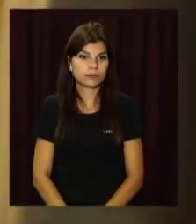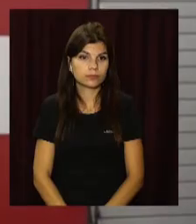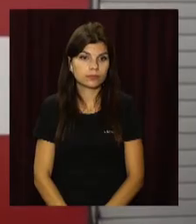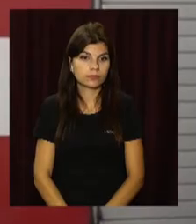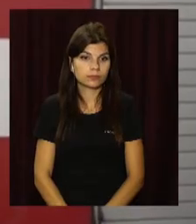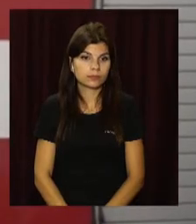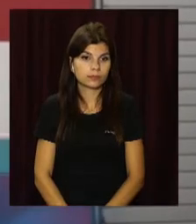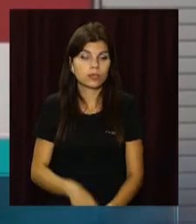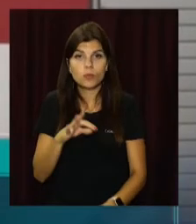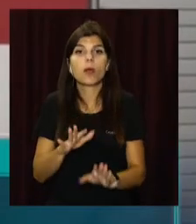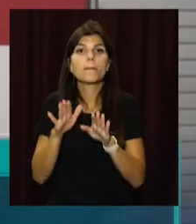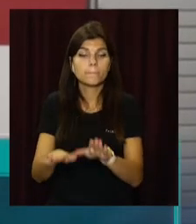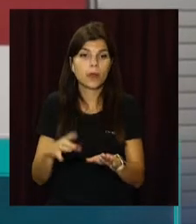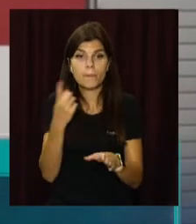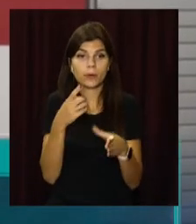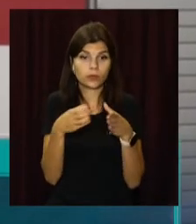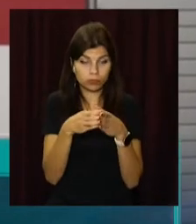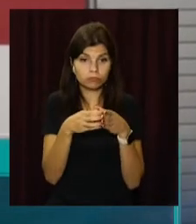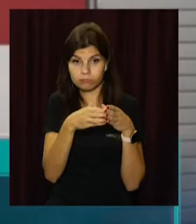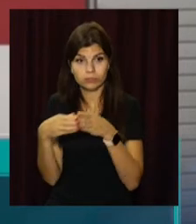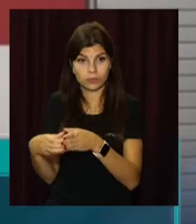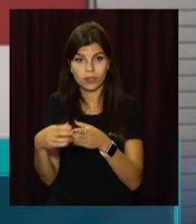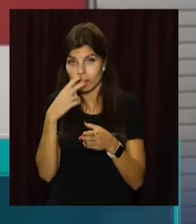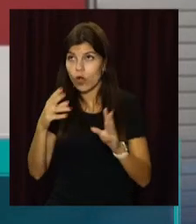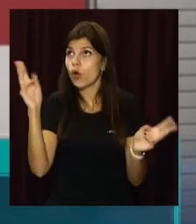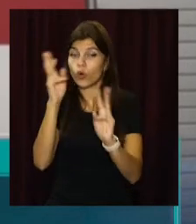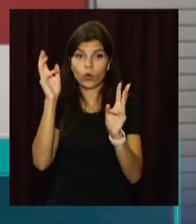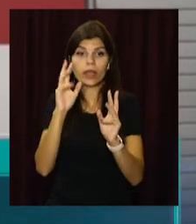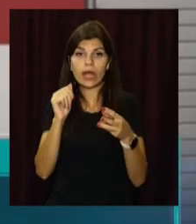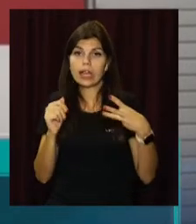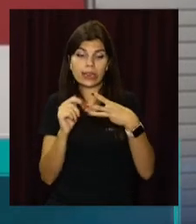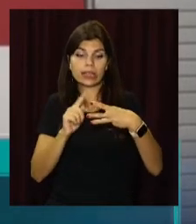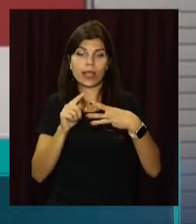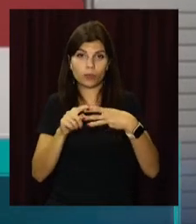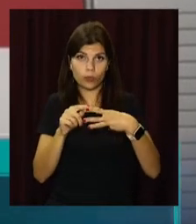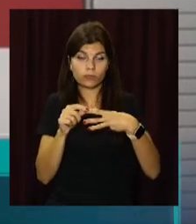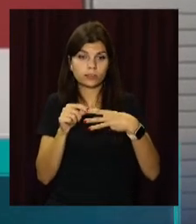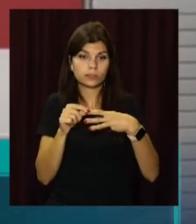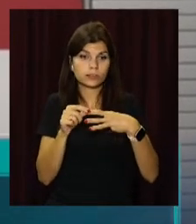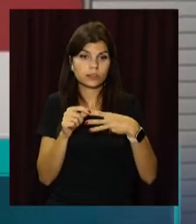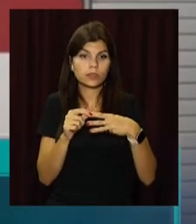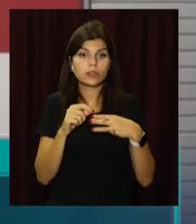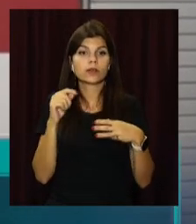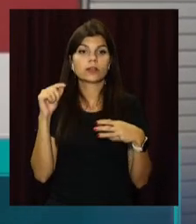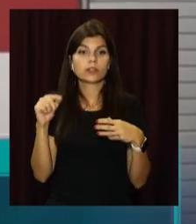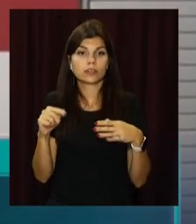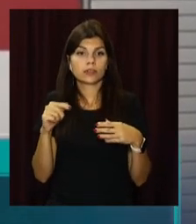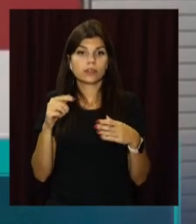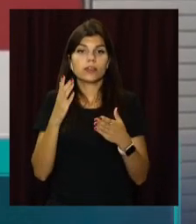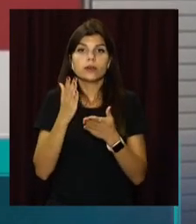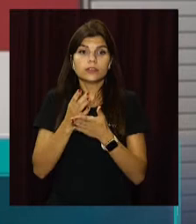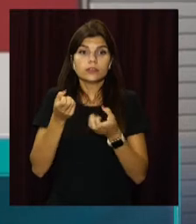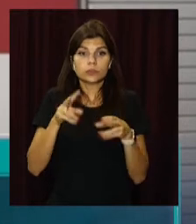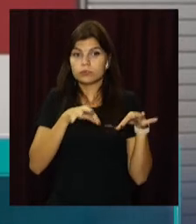По прибуттю перших підрозділів було встановлено, горить квартира на третьому поверсі. Подано два ствола Б,